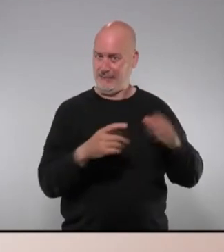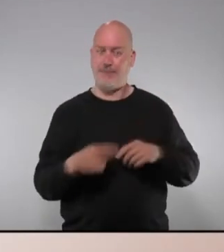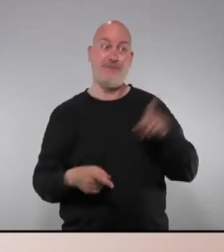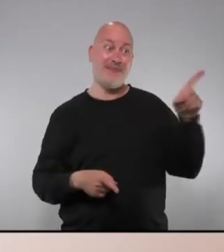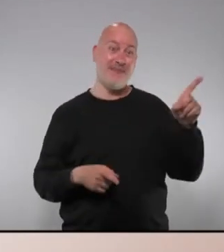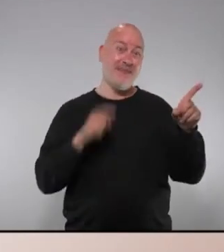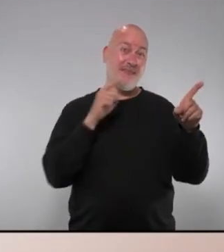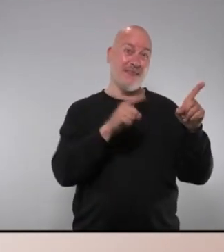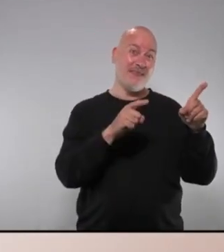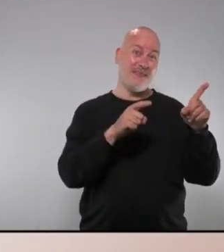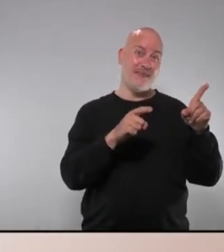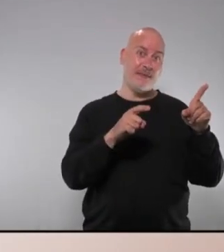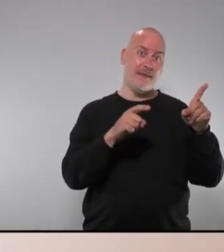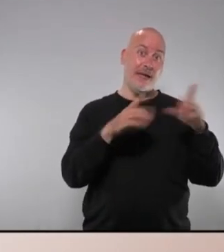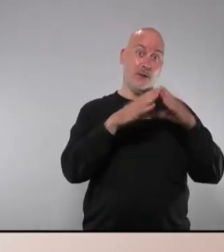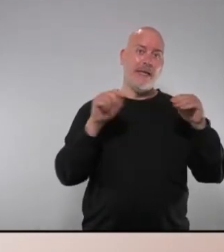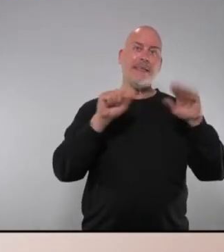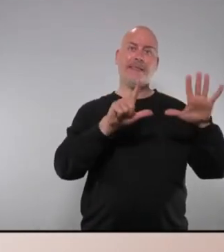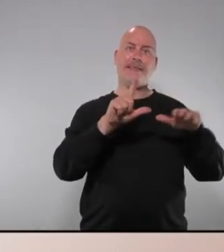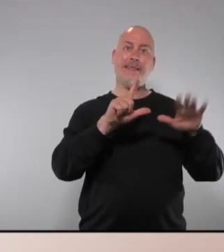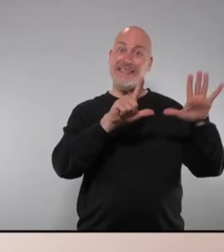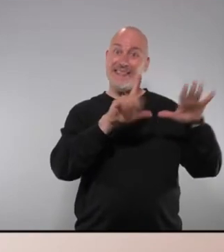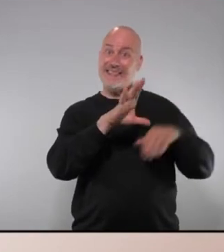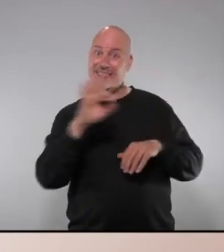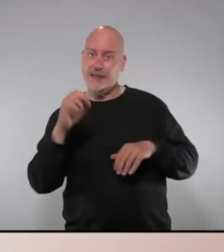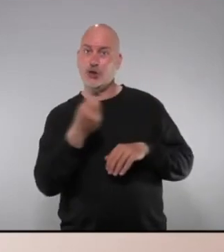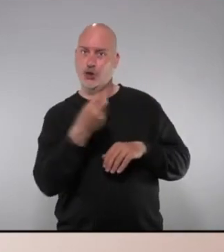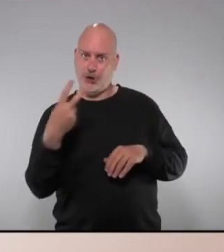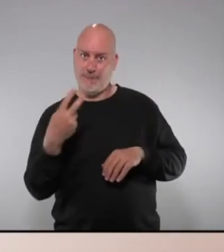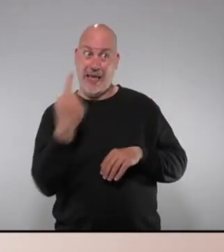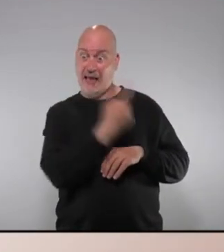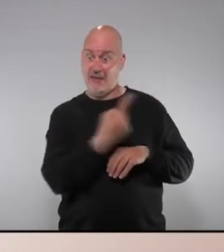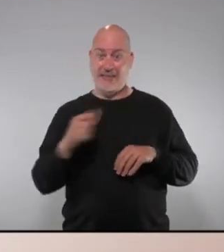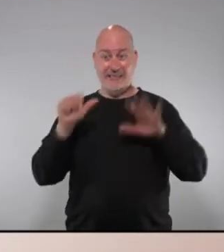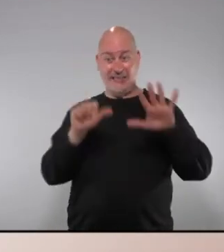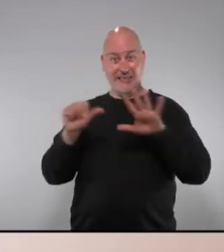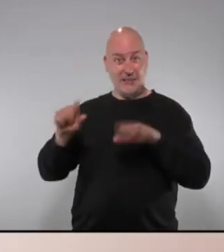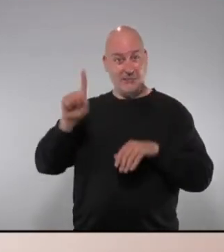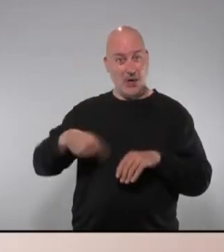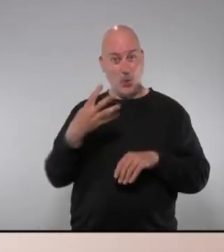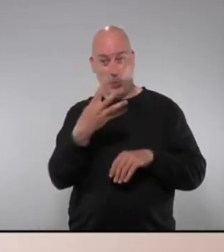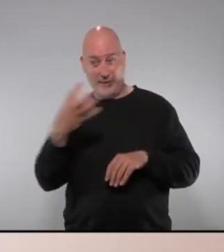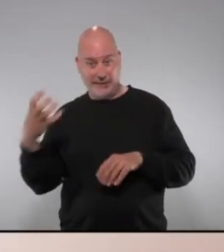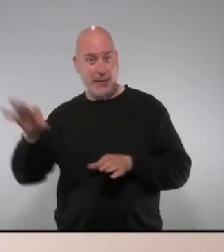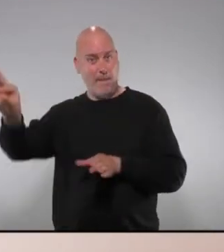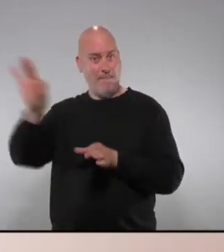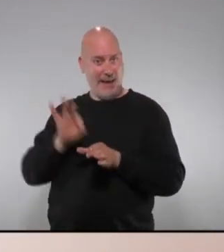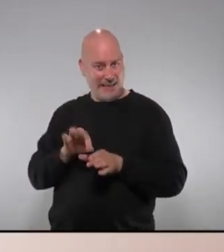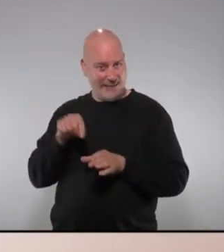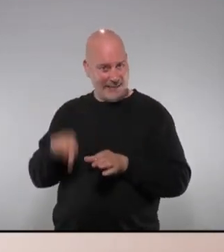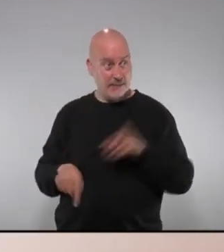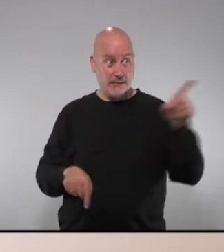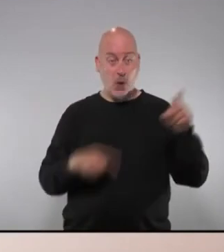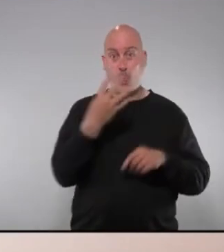712 a Catalunya disposem de 65.447 places Andalusia